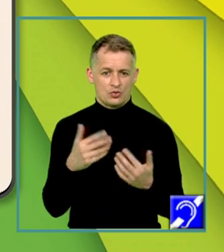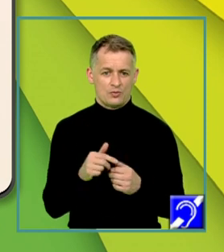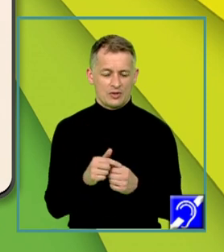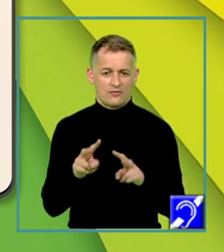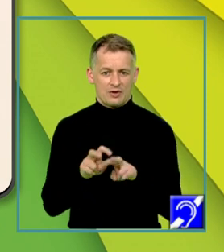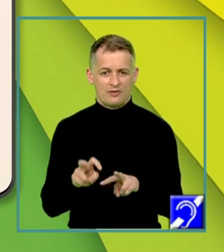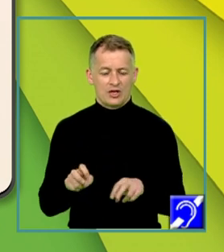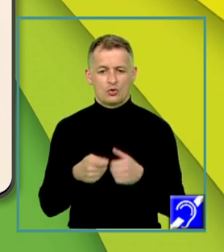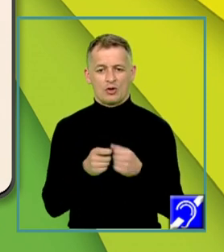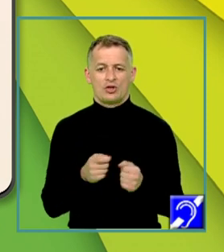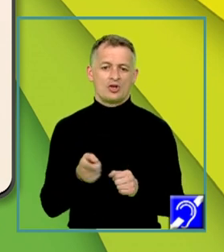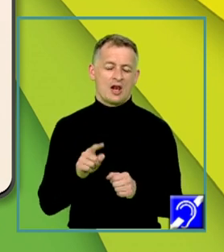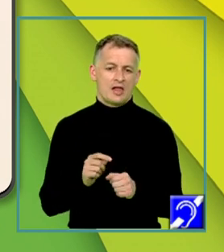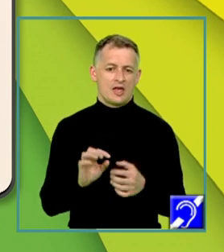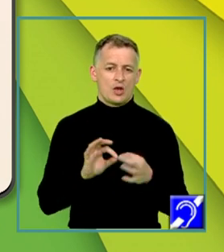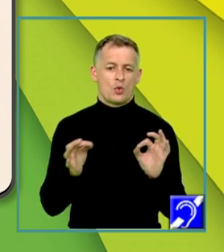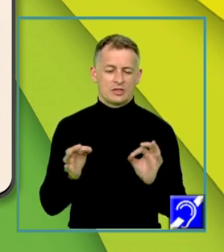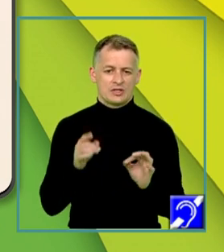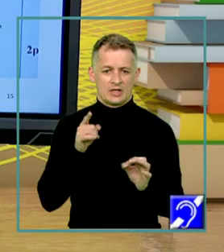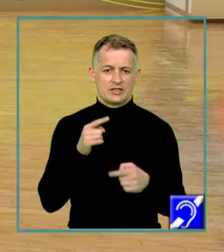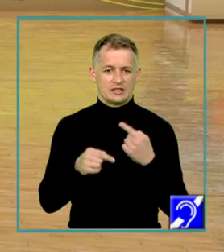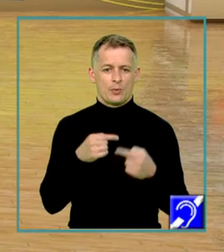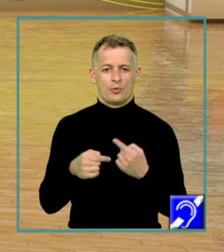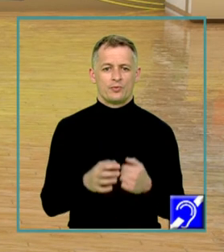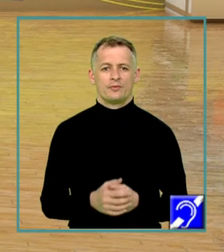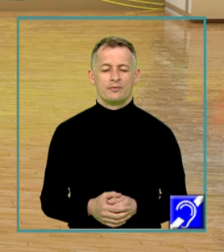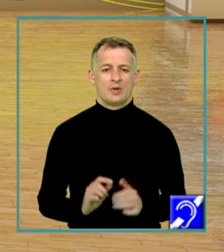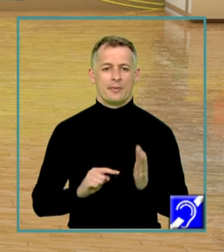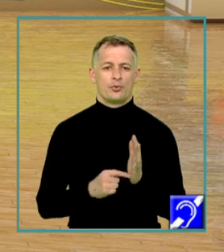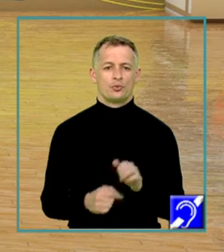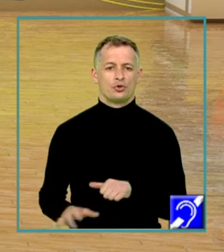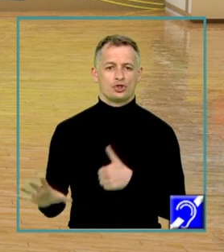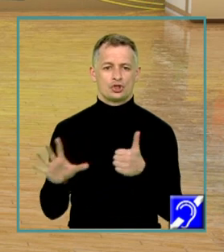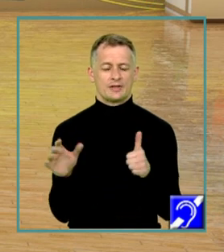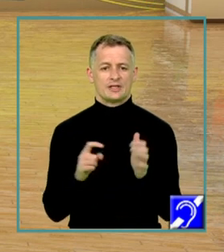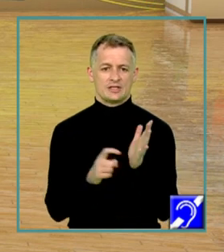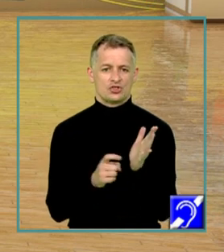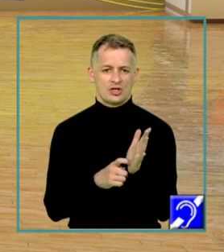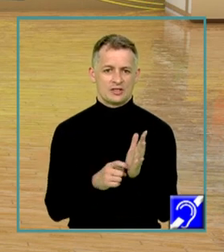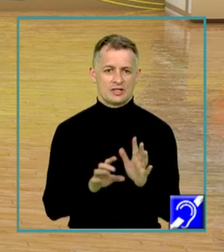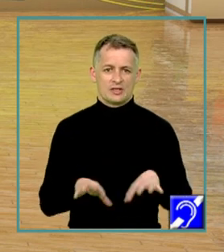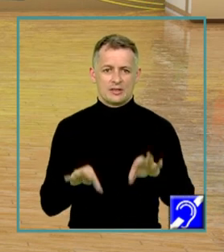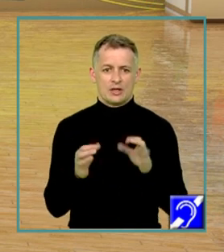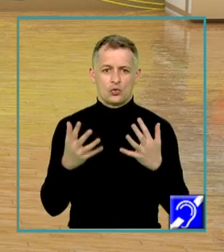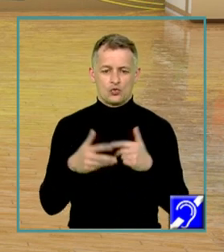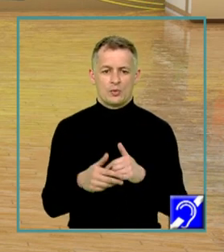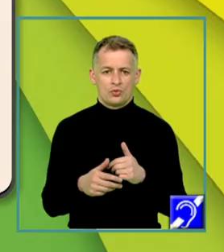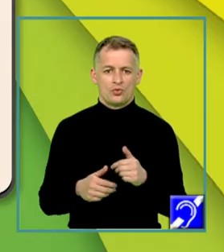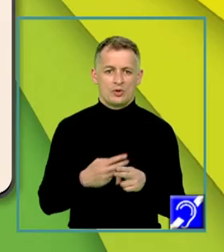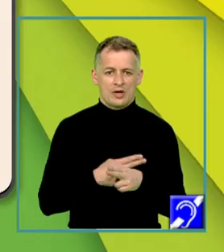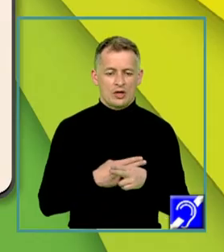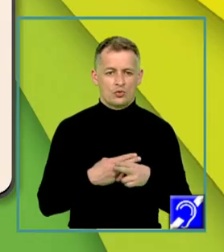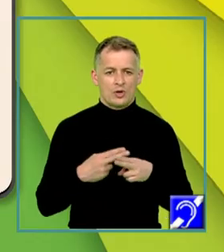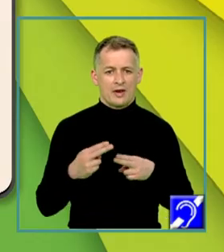toate celelalte ecuații ale sistemului. La punctul 6 se cere determinarea numărului natural Ien,